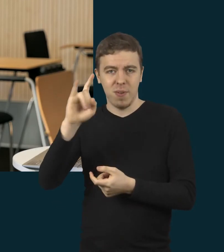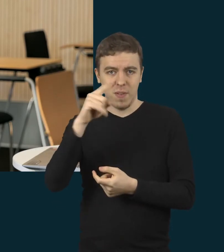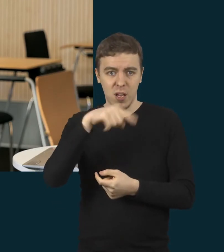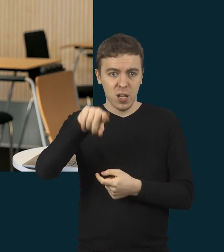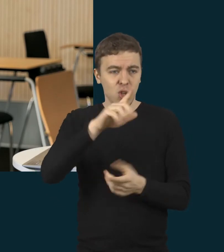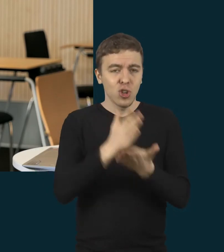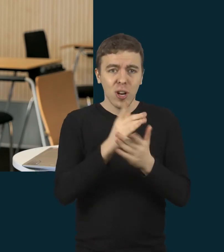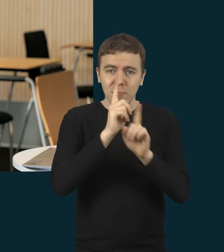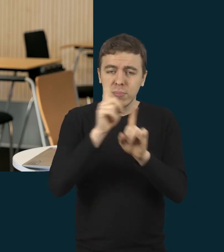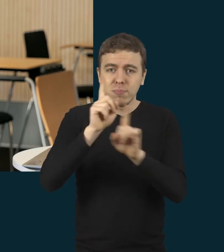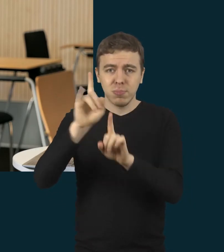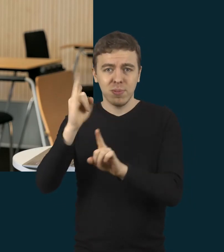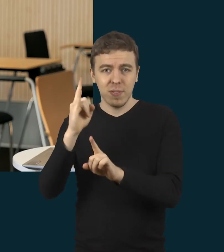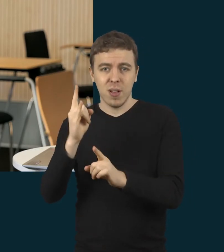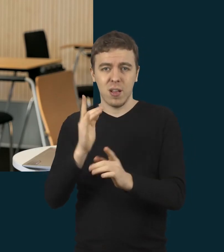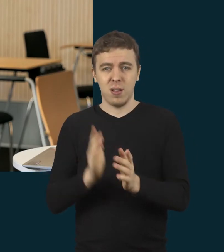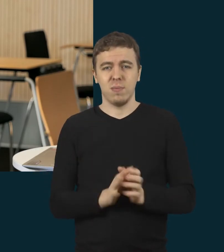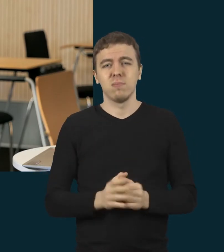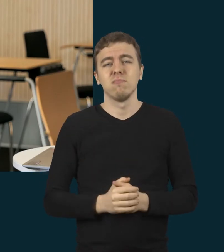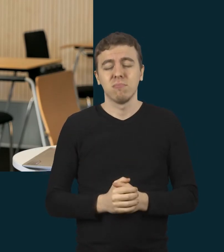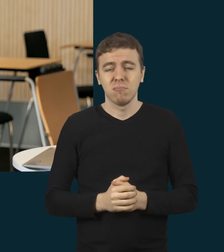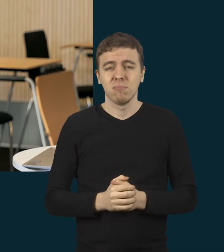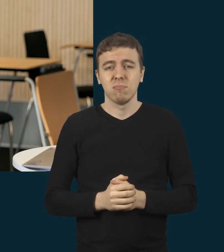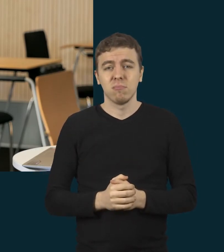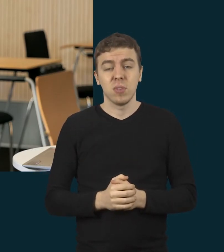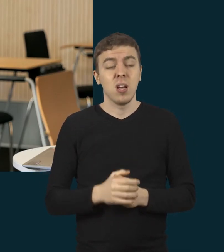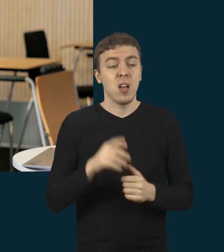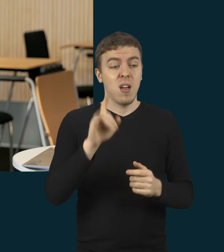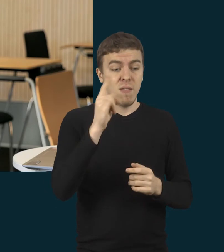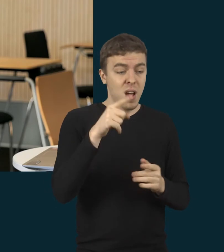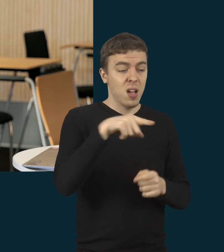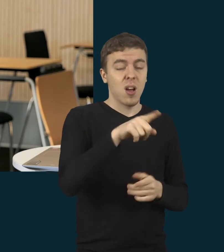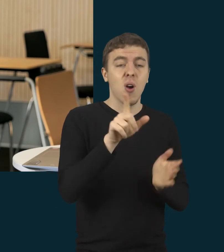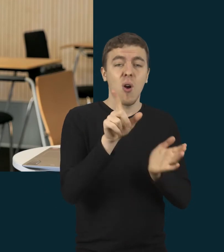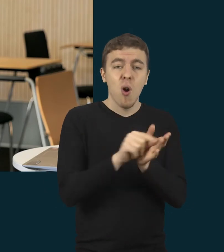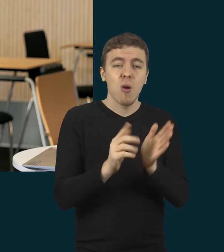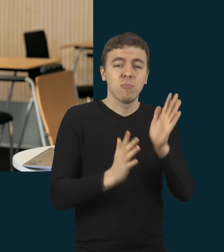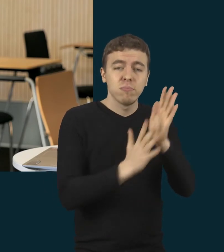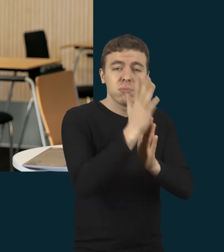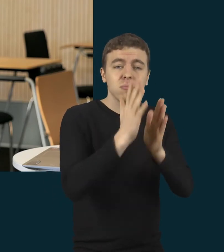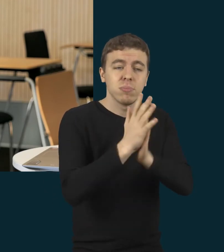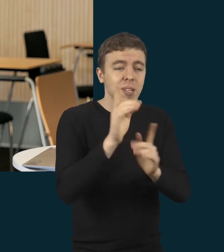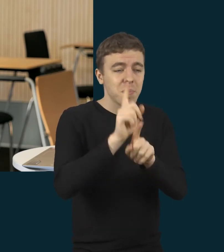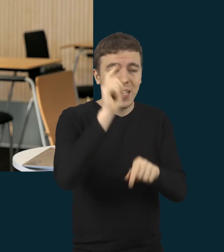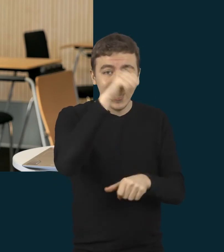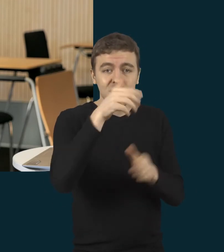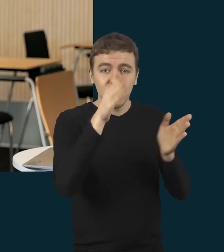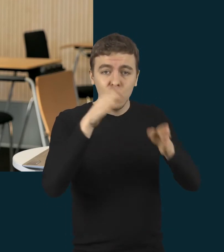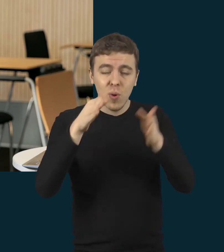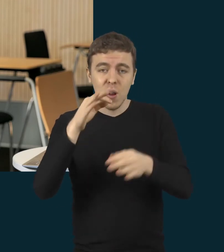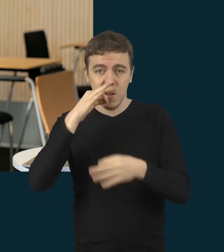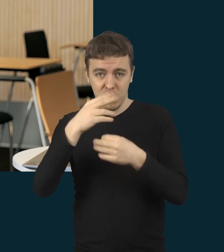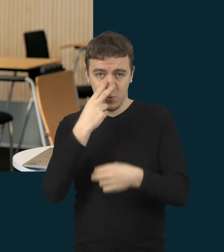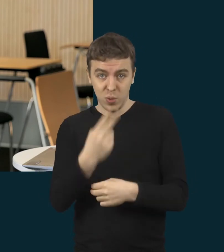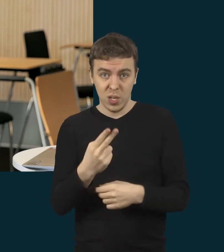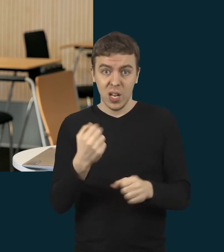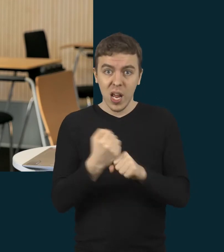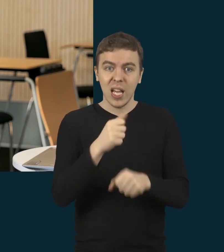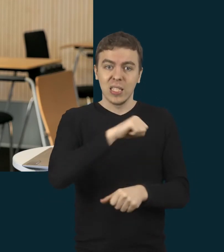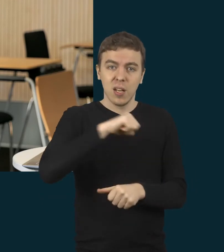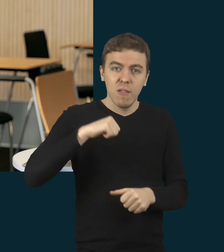savitumą? Juk kiekvieną mokinį turime augdyti taip, kad jis išsiugdytų savarankiškumo ir atsokomybės jausmą?